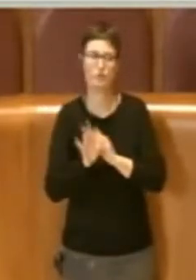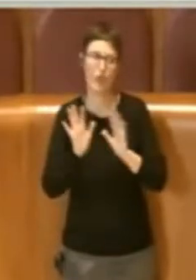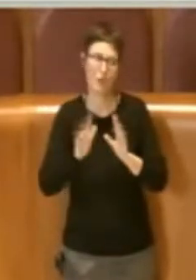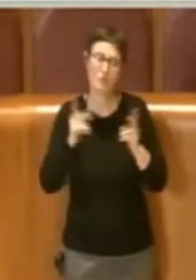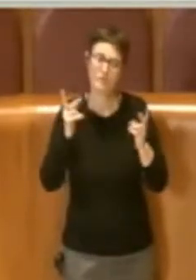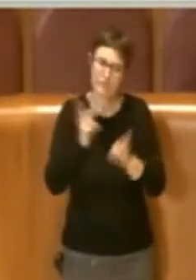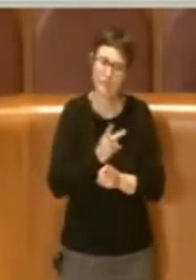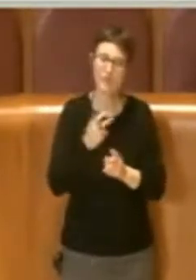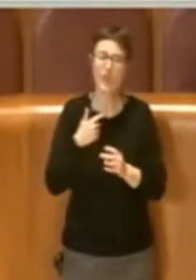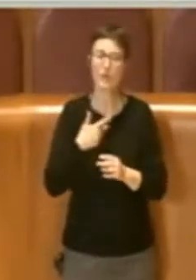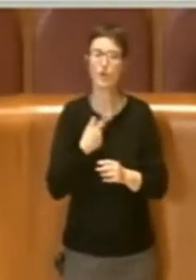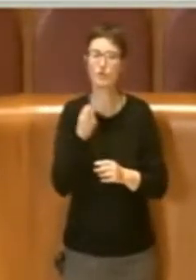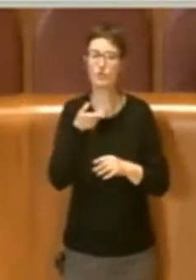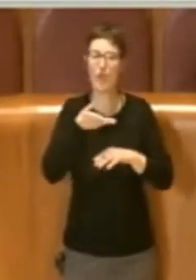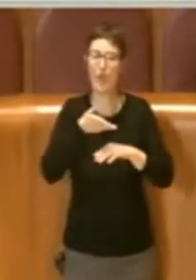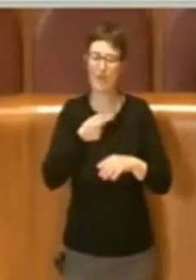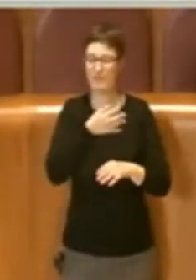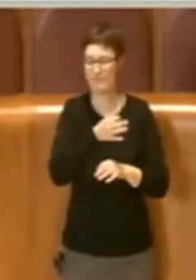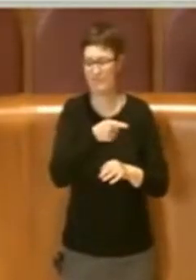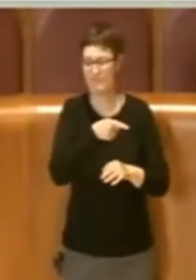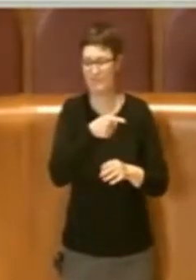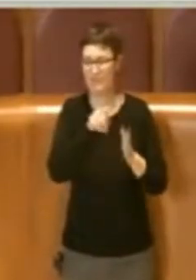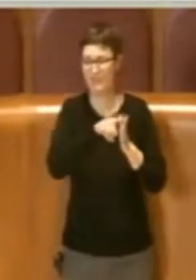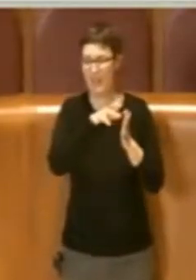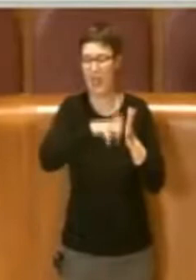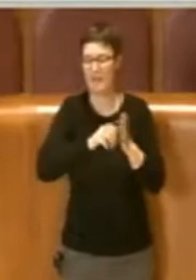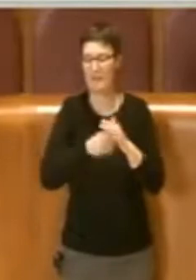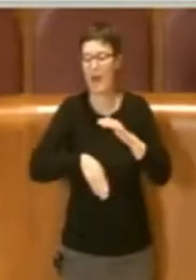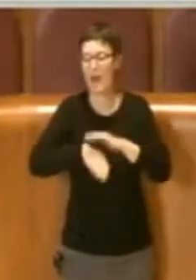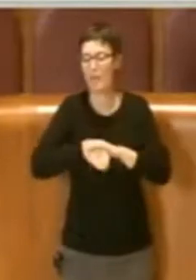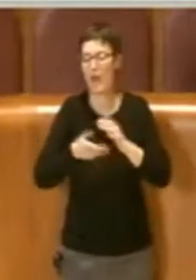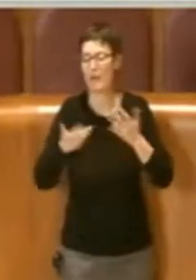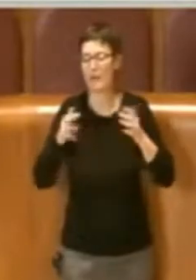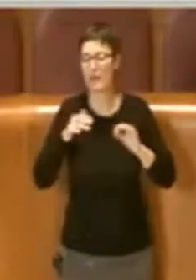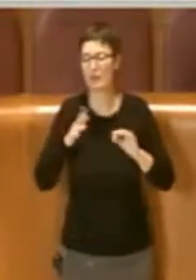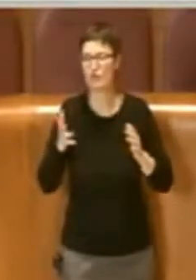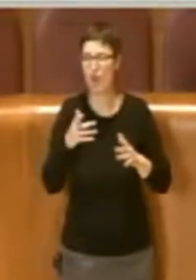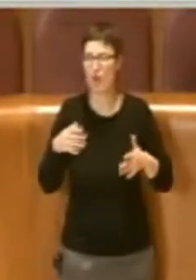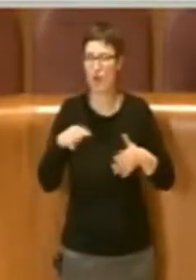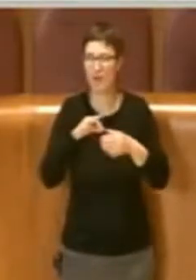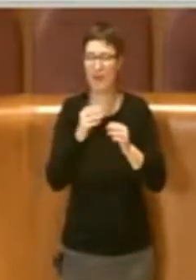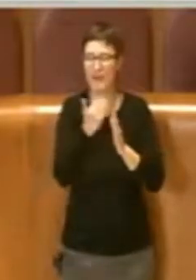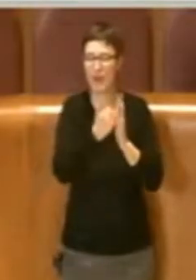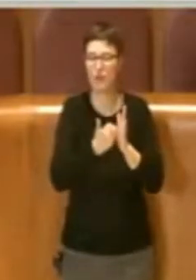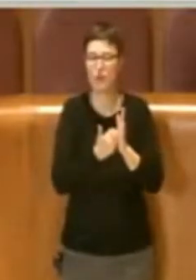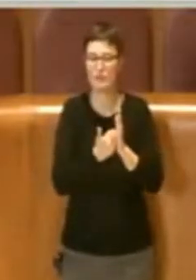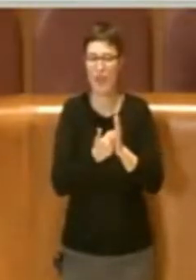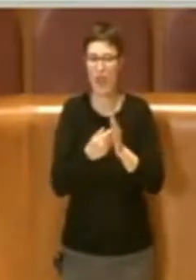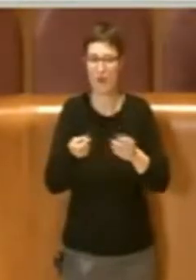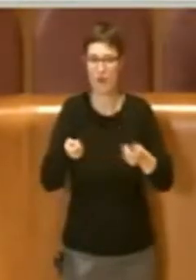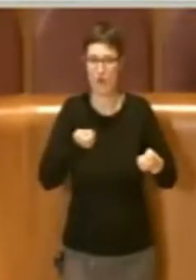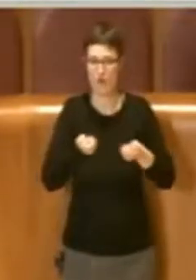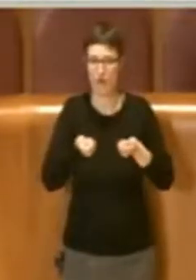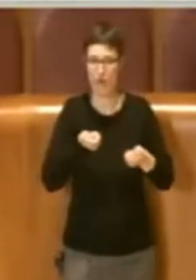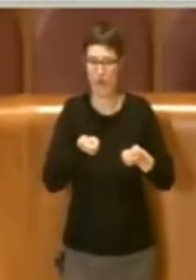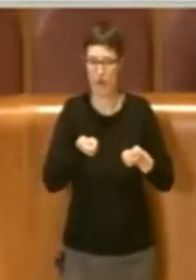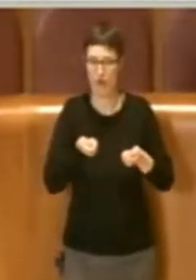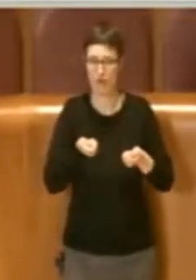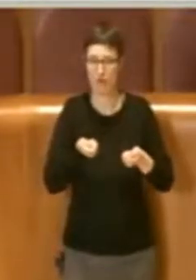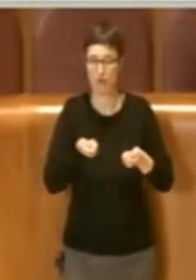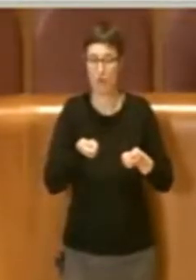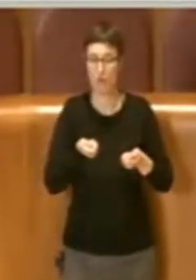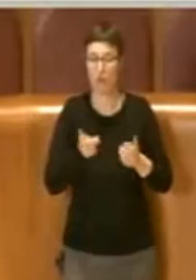parte da un qualcosa che è già stato definito all'interno del piano regolatore, ma ci dà con una